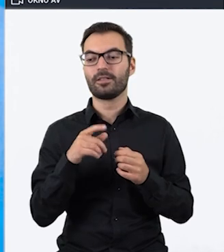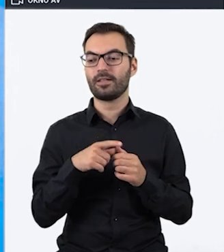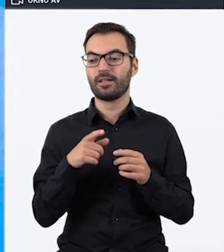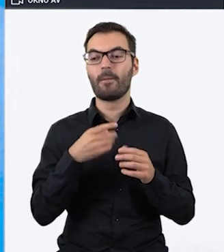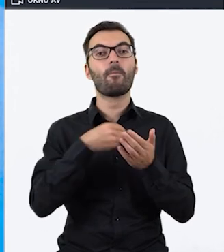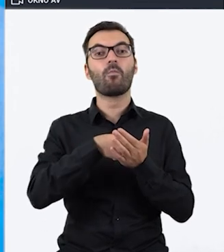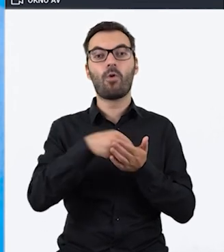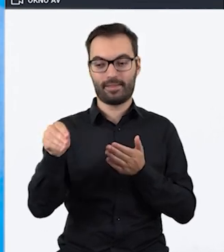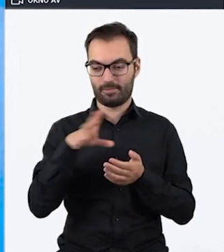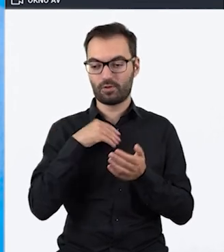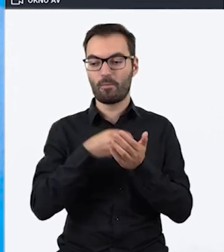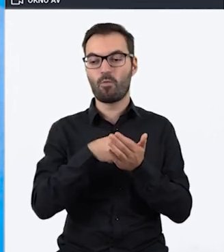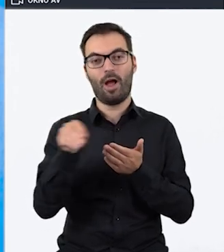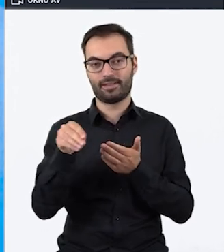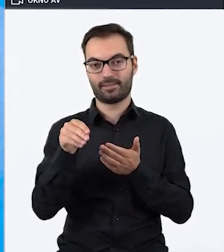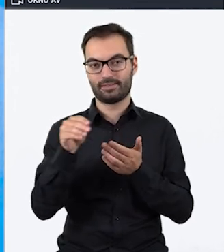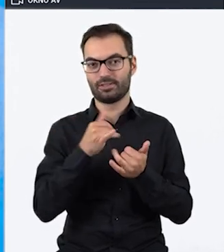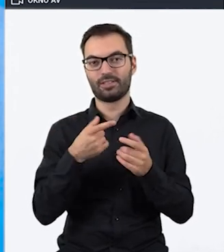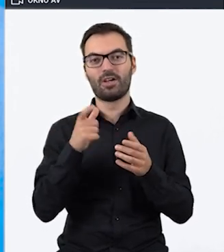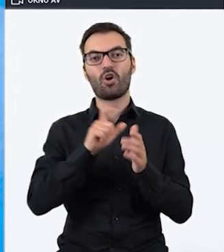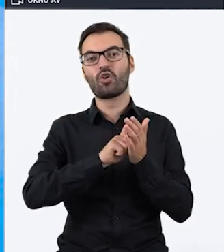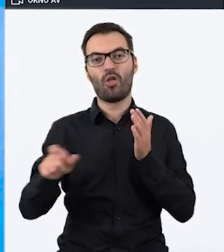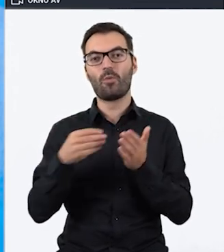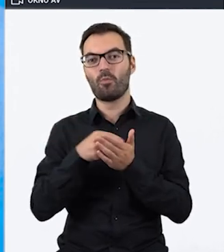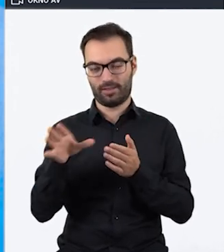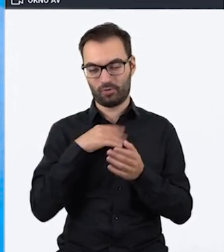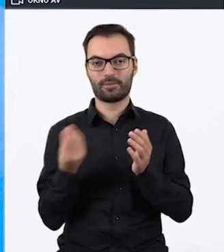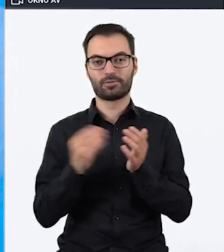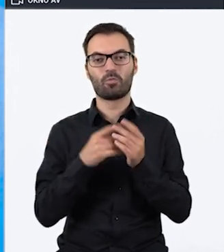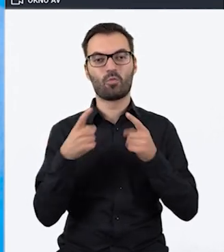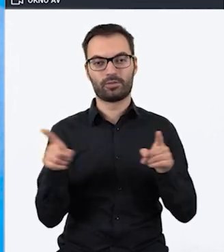wersji płatnej można dodać taką muzykę, która jest w tle?